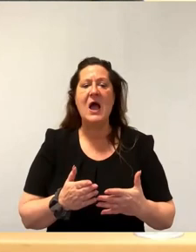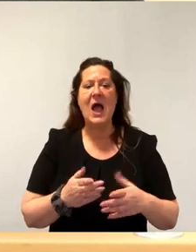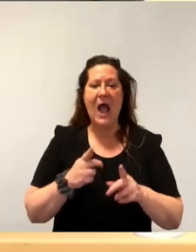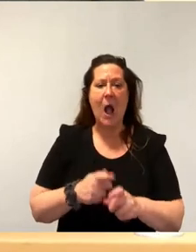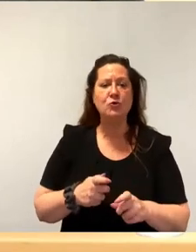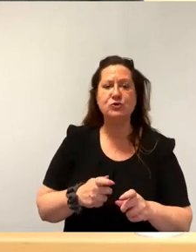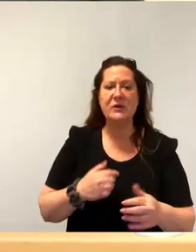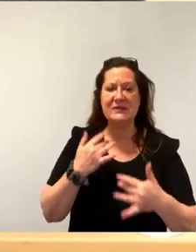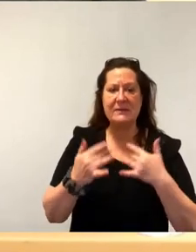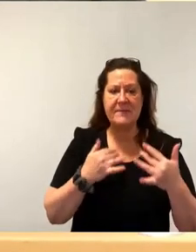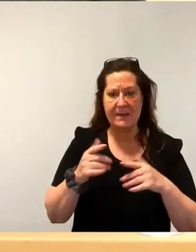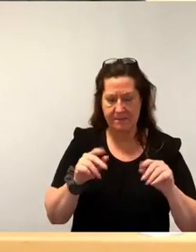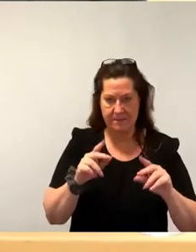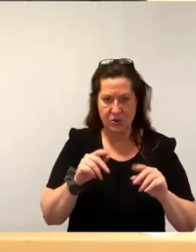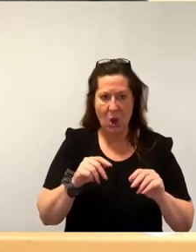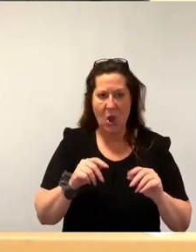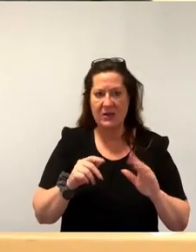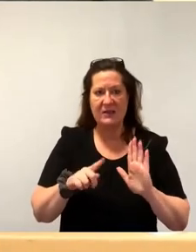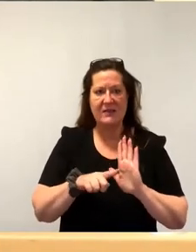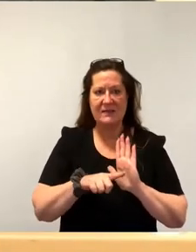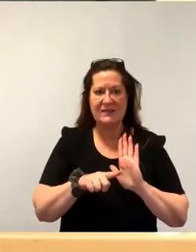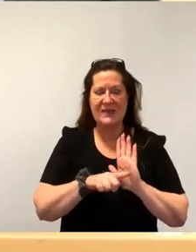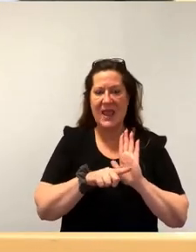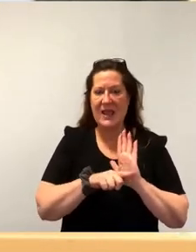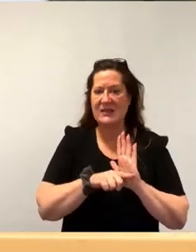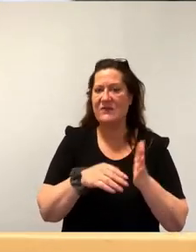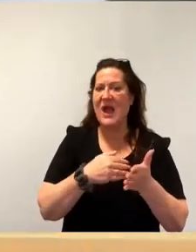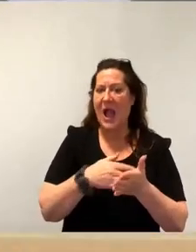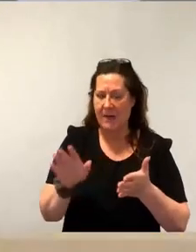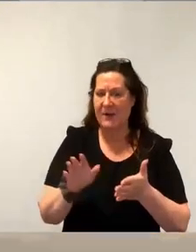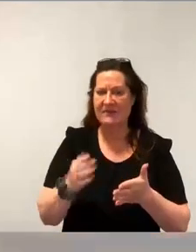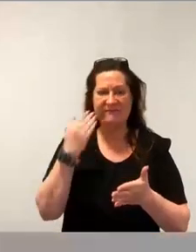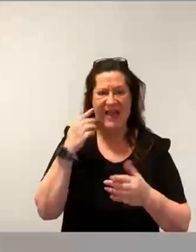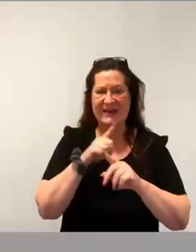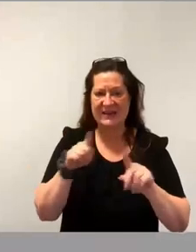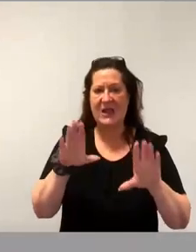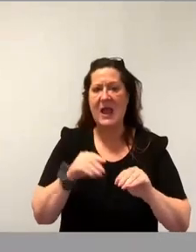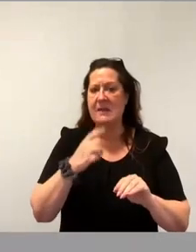den negativen ablehnenden Ausschussbericht annehmen möchte, den bitte ich jetzt um Stimmzeichen.